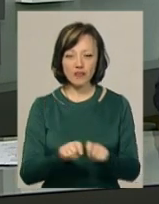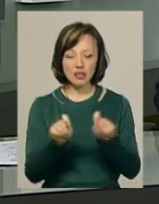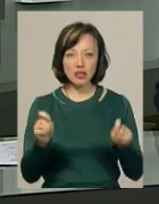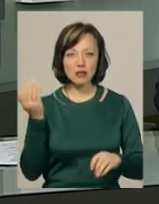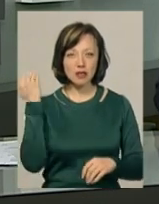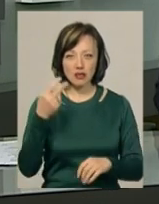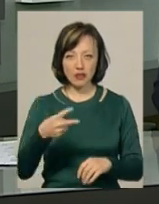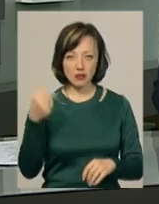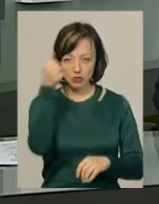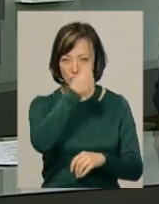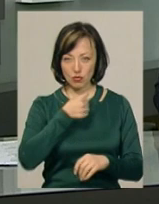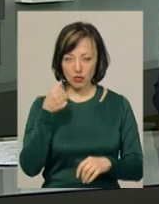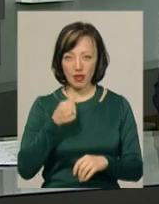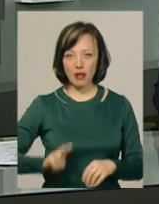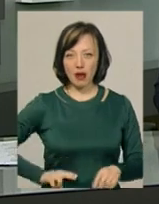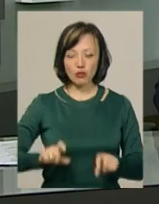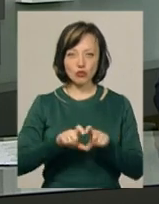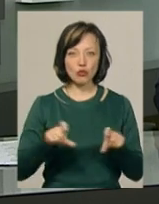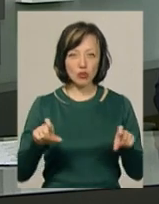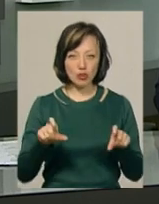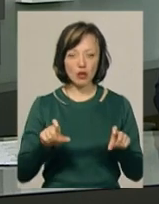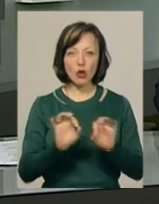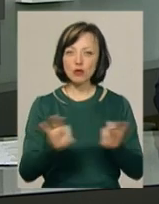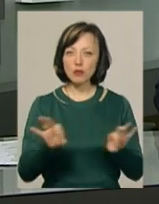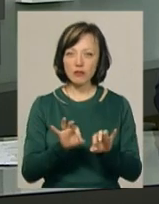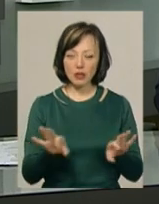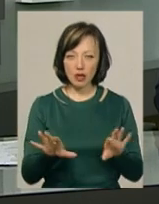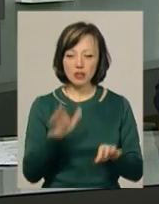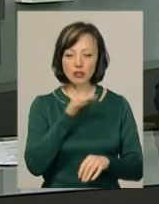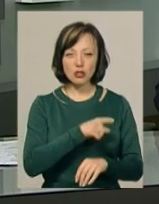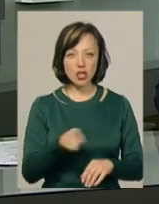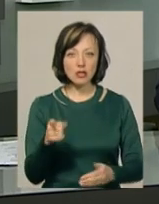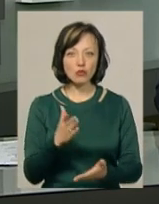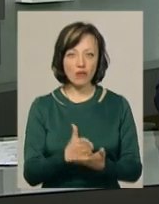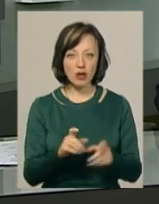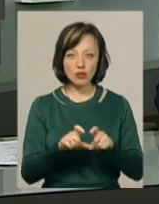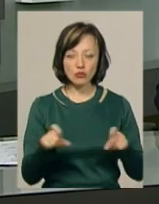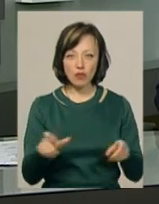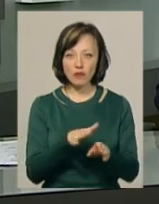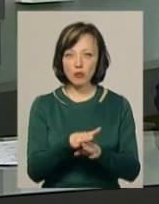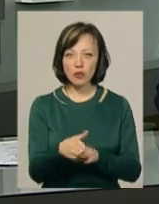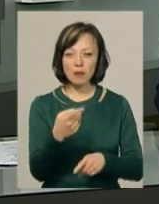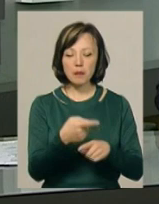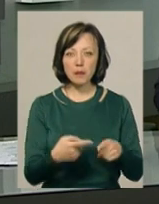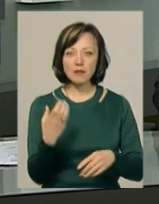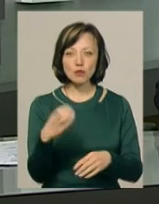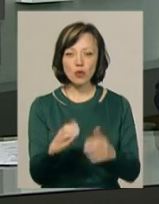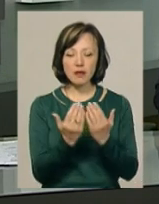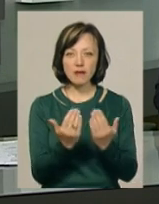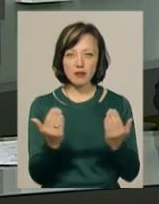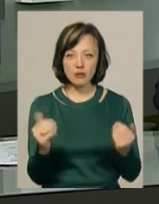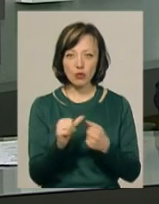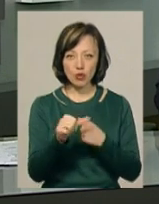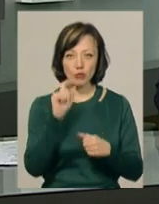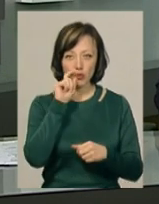два десятиліття тому. Директор школи Микола Бенедищук розповідає, за час її існування відбулося майже пів сотні виставок. Окрім